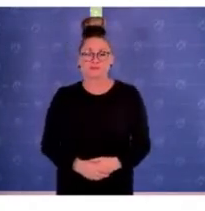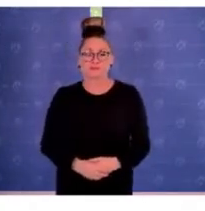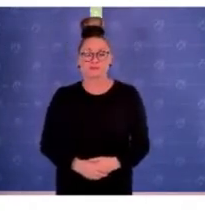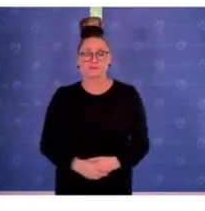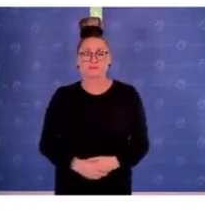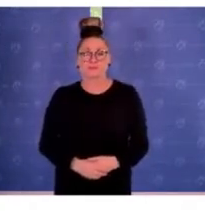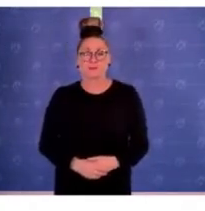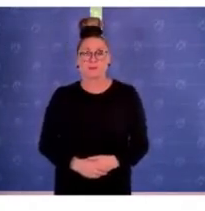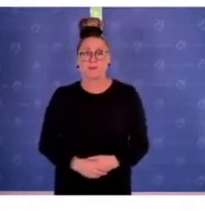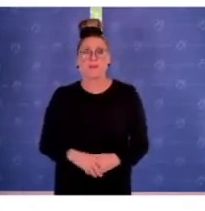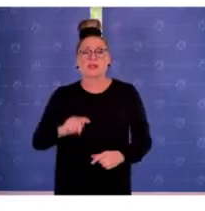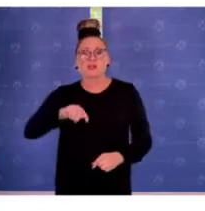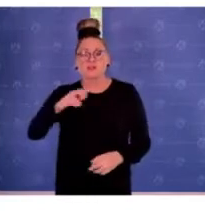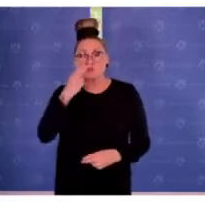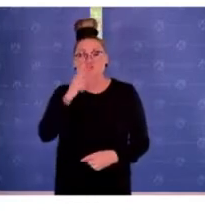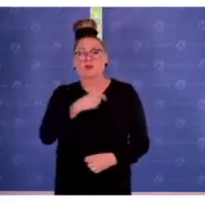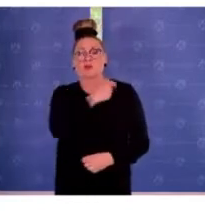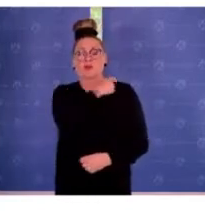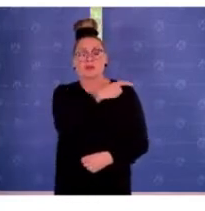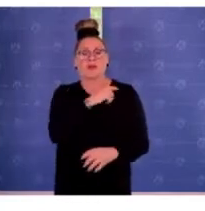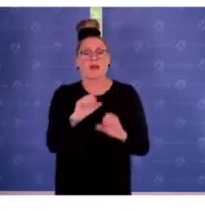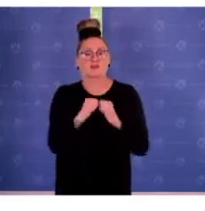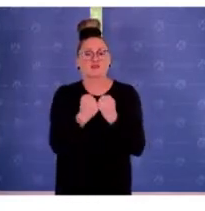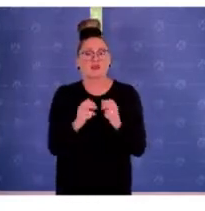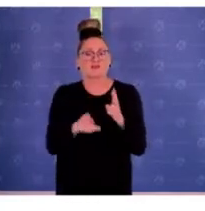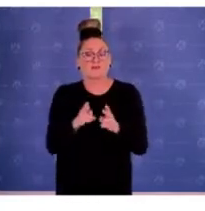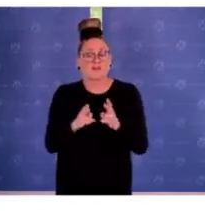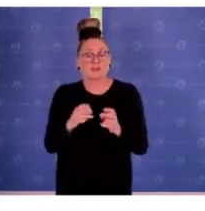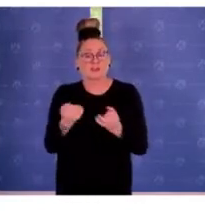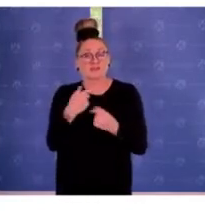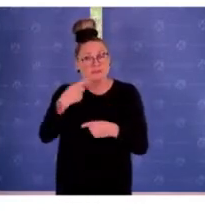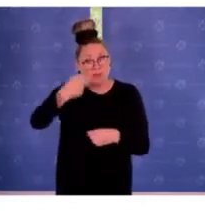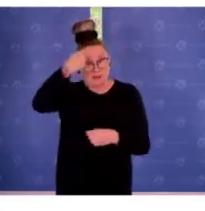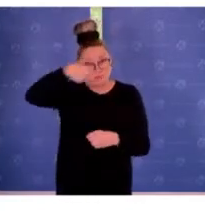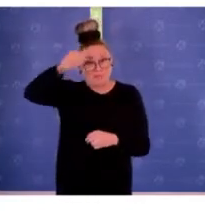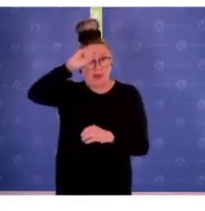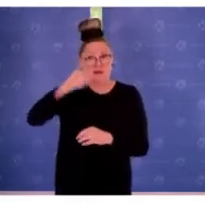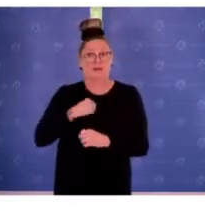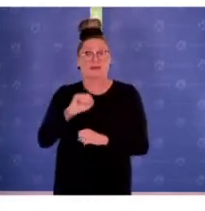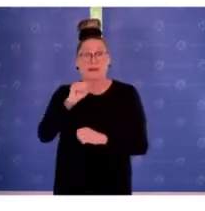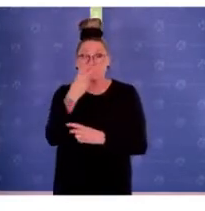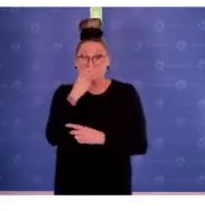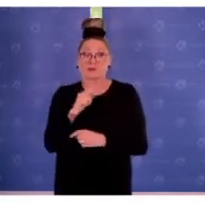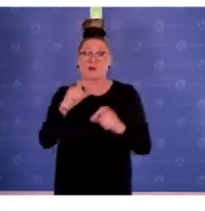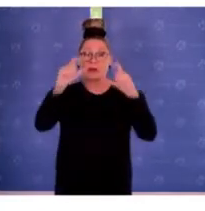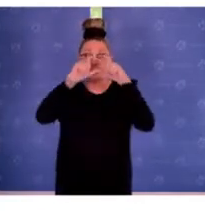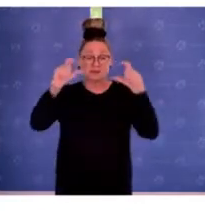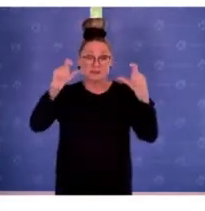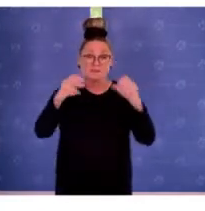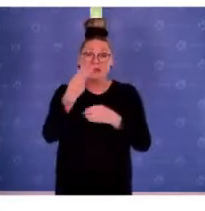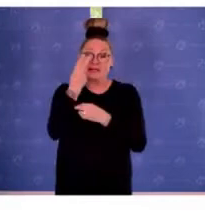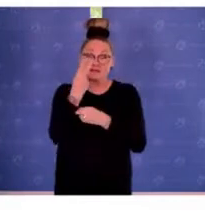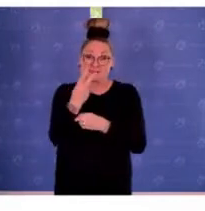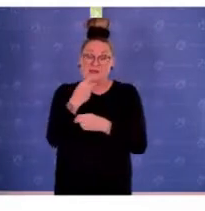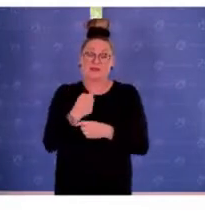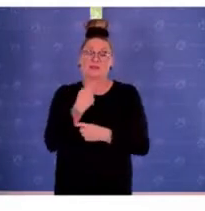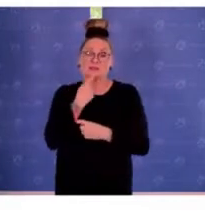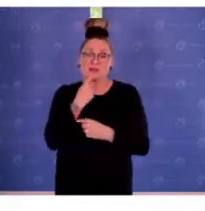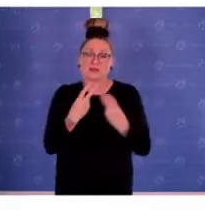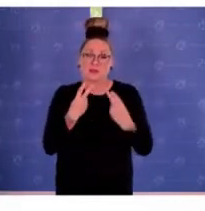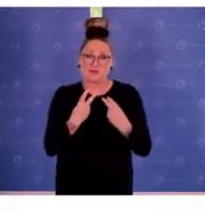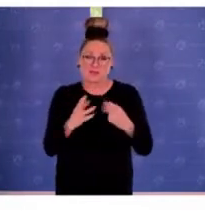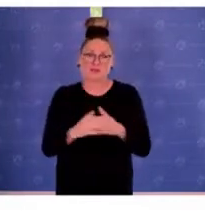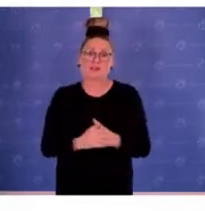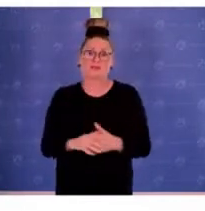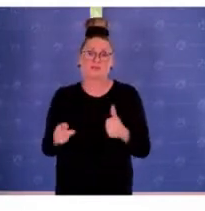auf die Generalstaatsanwaltschaft im Land Berlin schauen, dann ist, glaube ich, sind zwei Elemente auch aus meiner Sicht nochmal besonders wichtig,